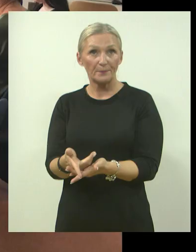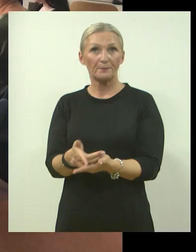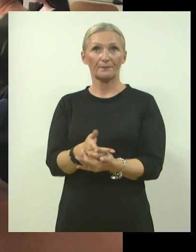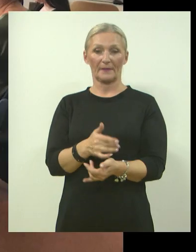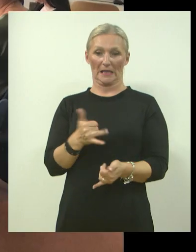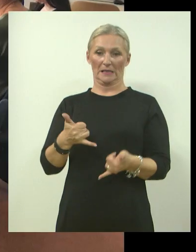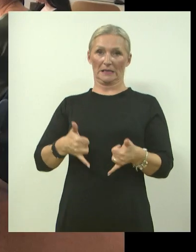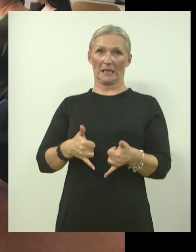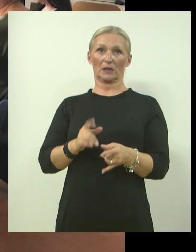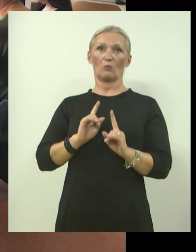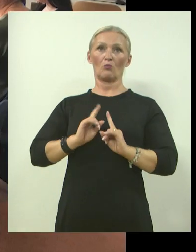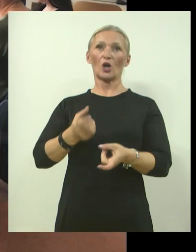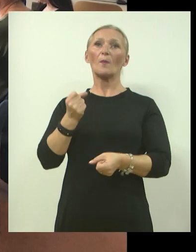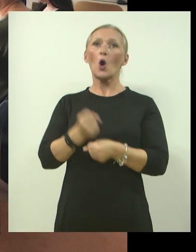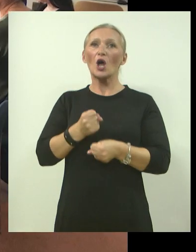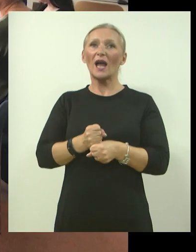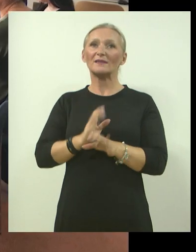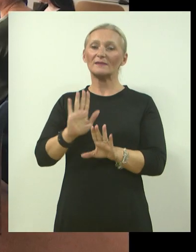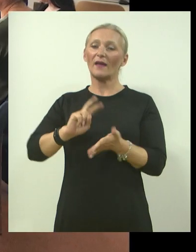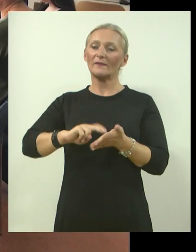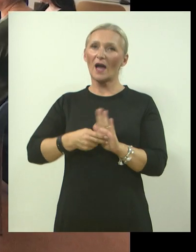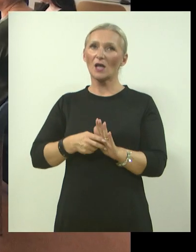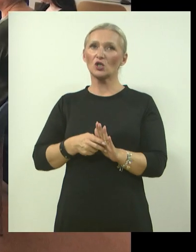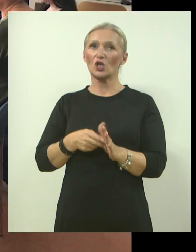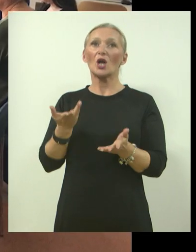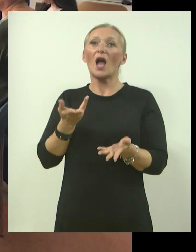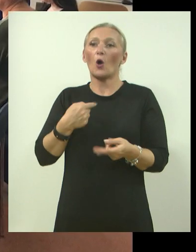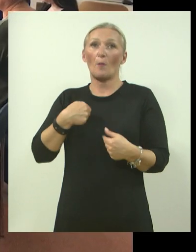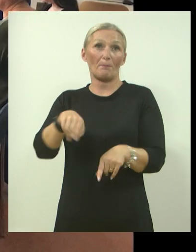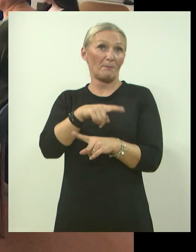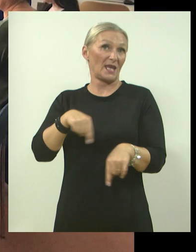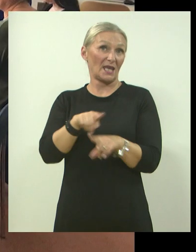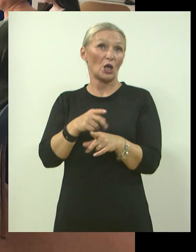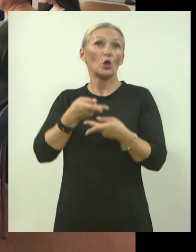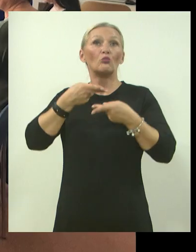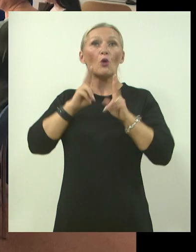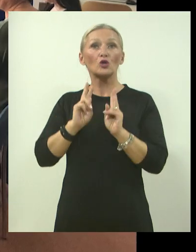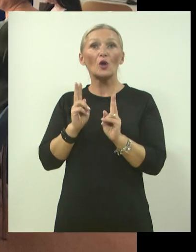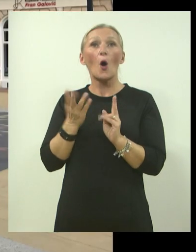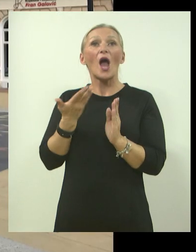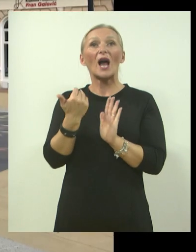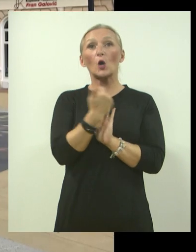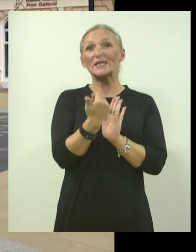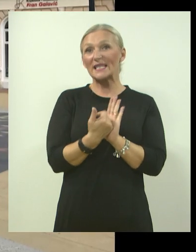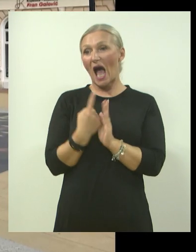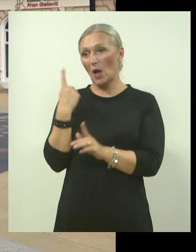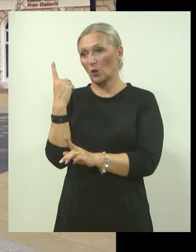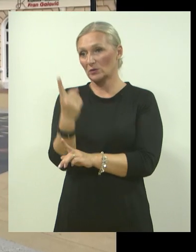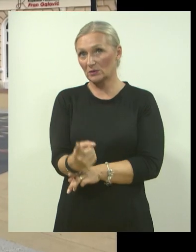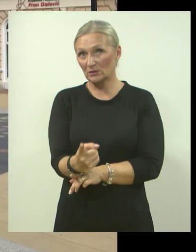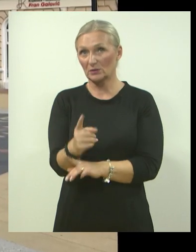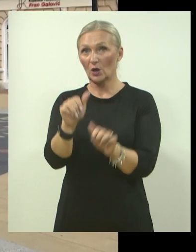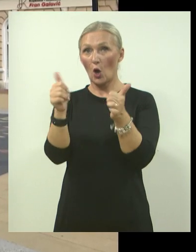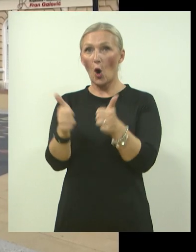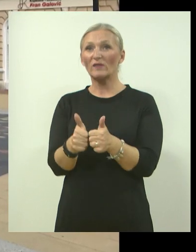sad moramo raditi na način, na mogući način, dakle na onaj na koji nam je zakonodavac zadao okvir, ali